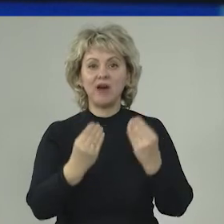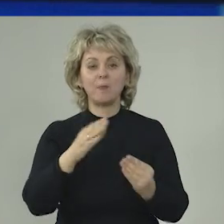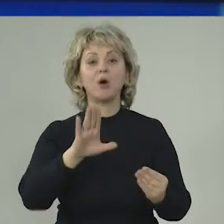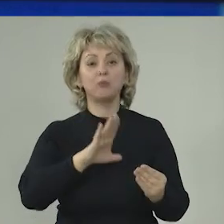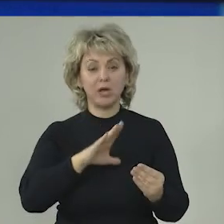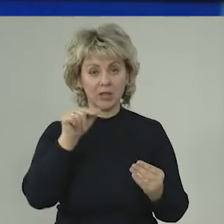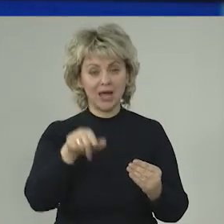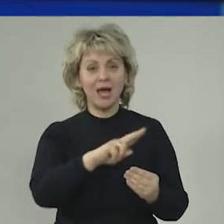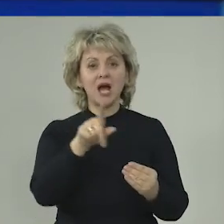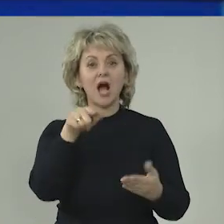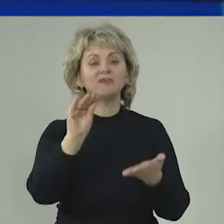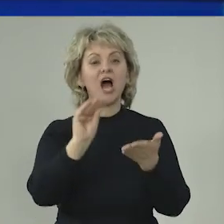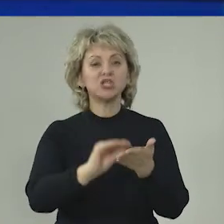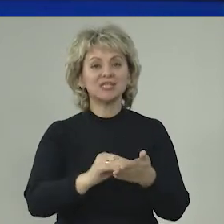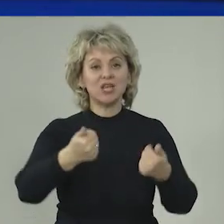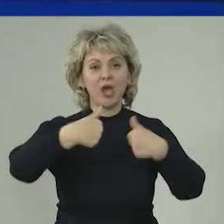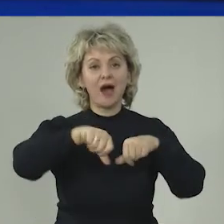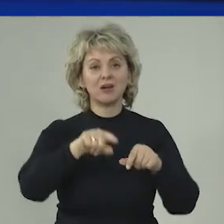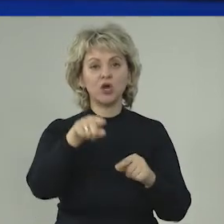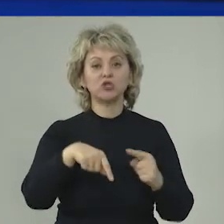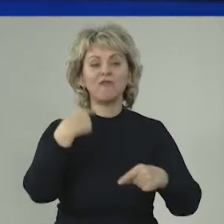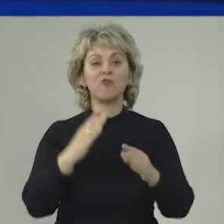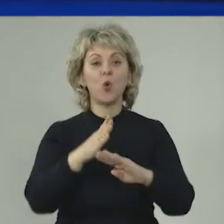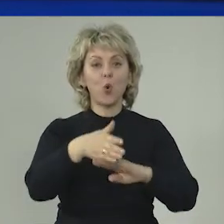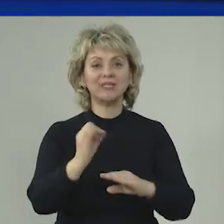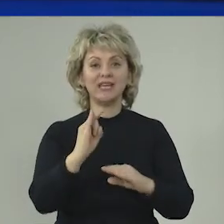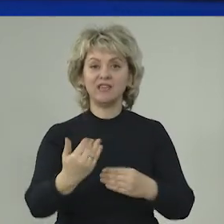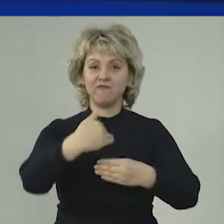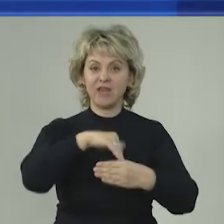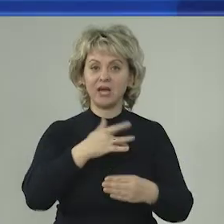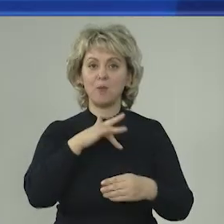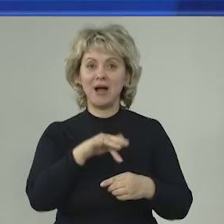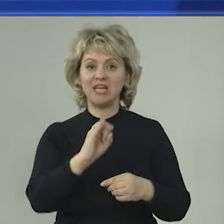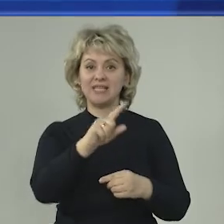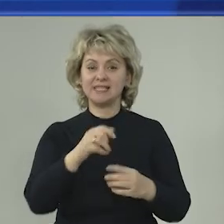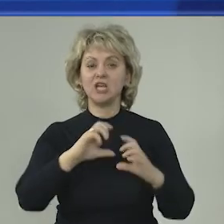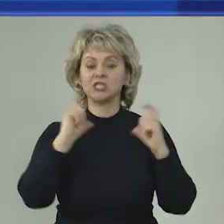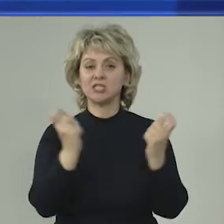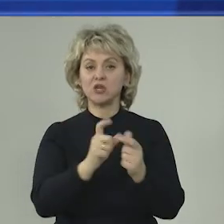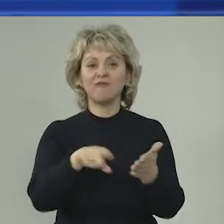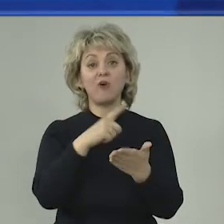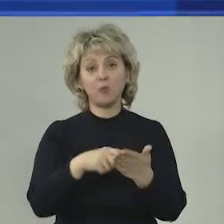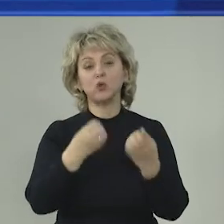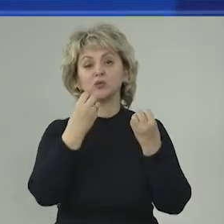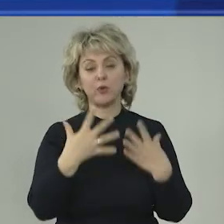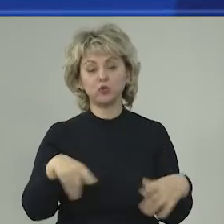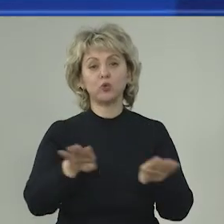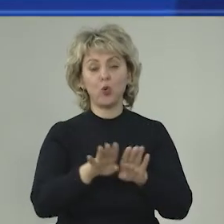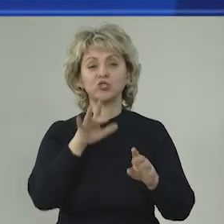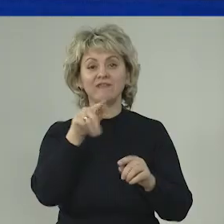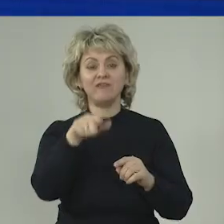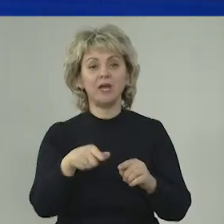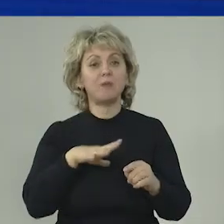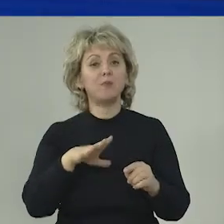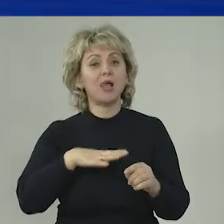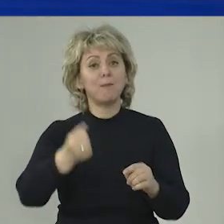матча состоялось. Как вы оцениваете организацию входа и выхода болельщиков из стадиона? Вопрос вроде бы простой, но в то же